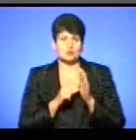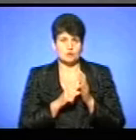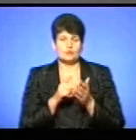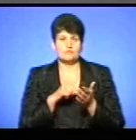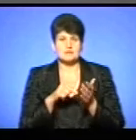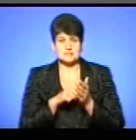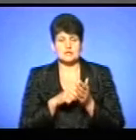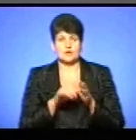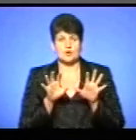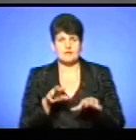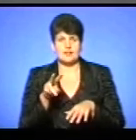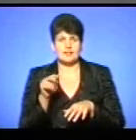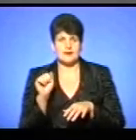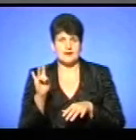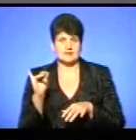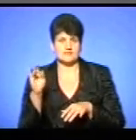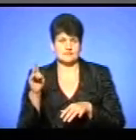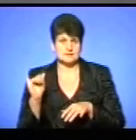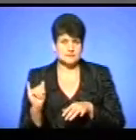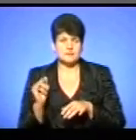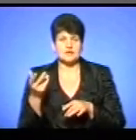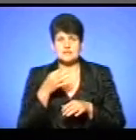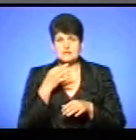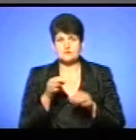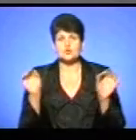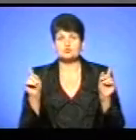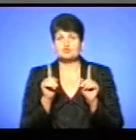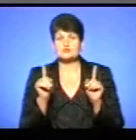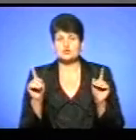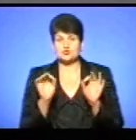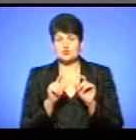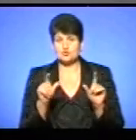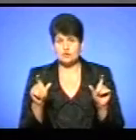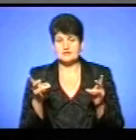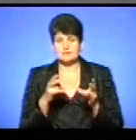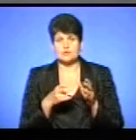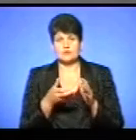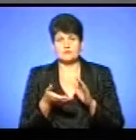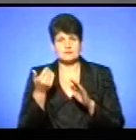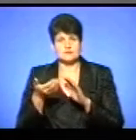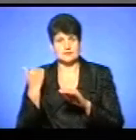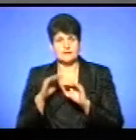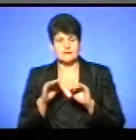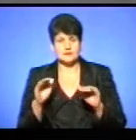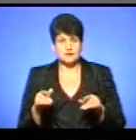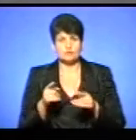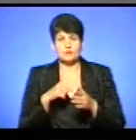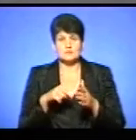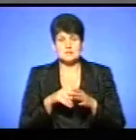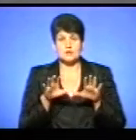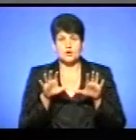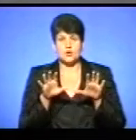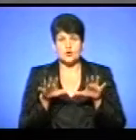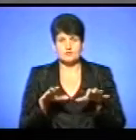Лановець, який говорив про те, що з музичної школи довелося виключити кількох дітей, тому що міський голова сусідньої